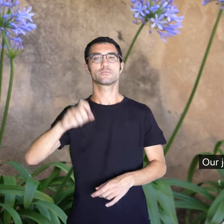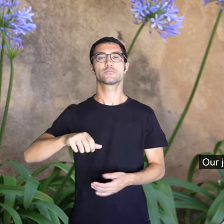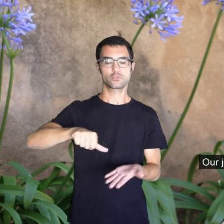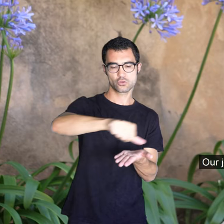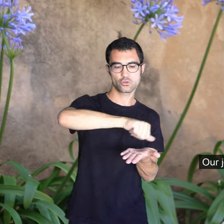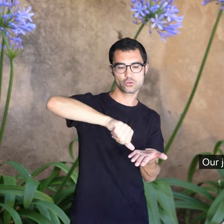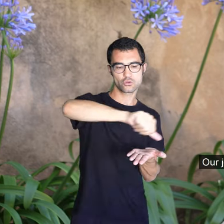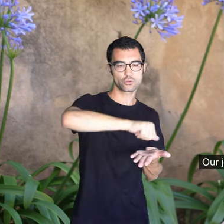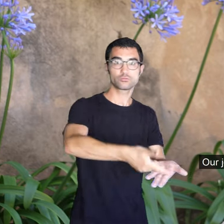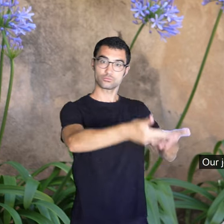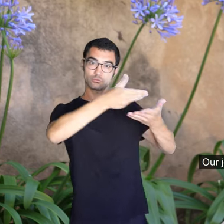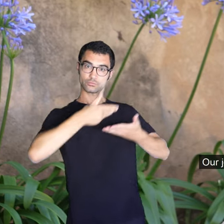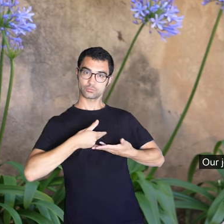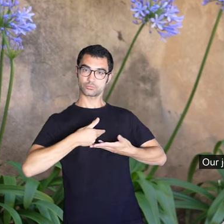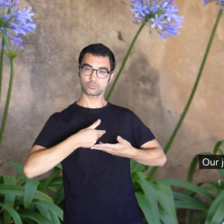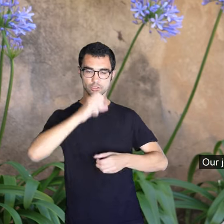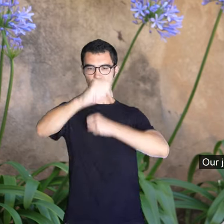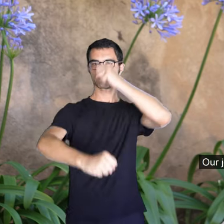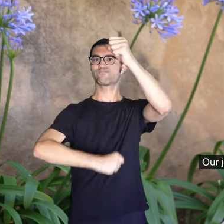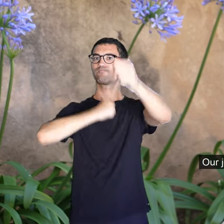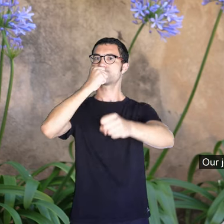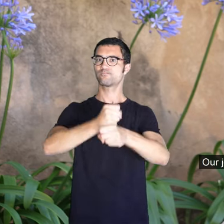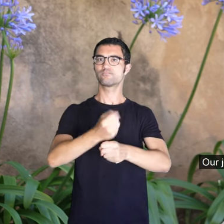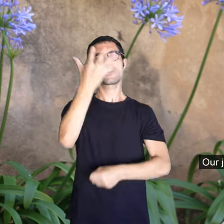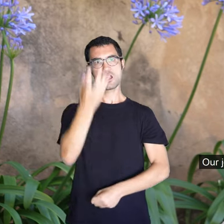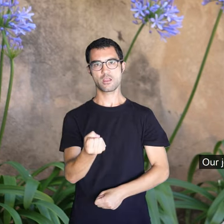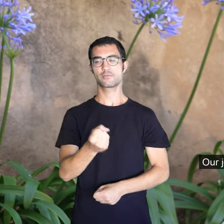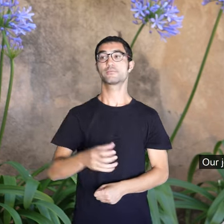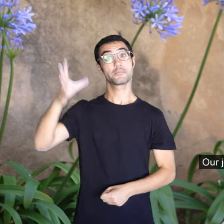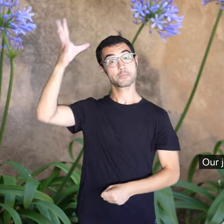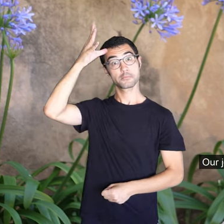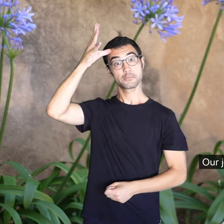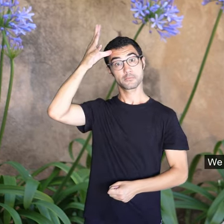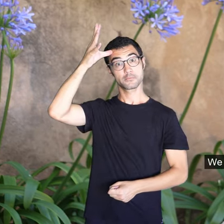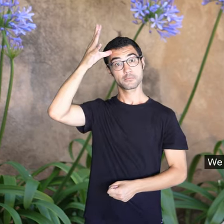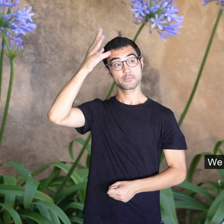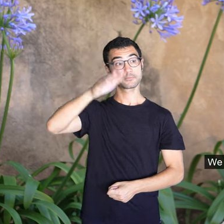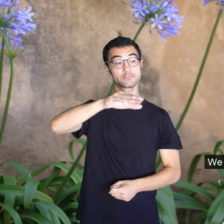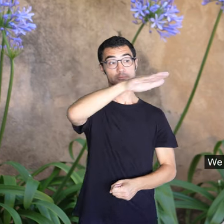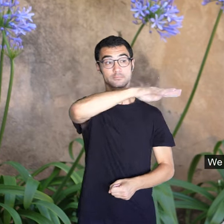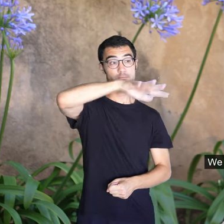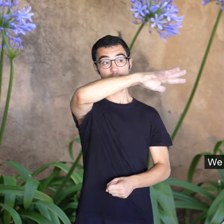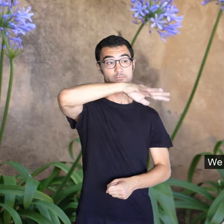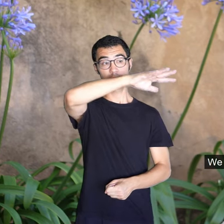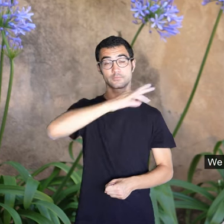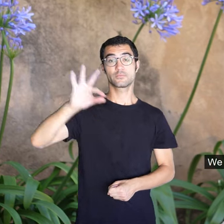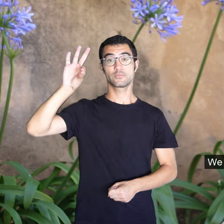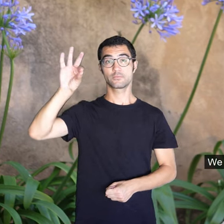oli per tot l'any. I a mon pare li duen, per fornalut, sempre li duen